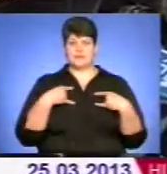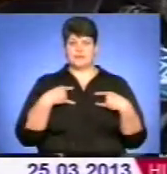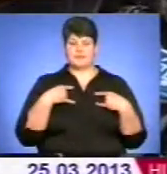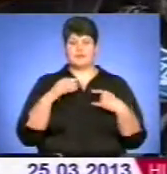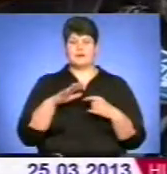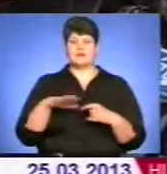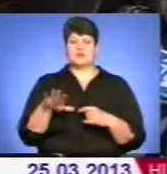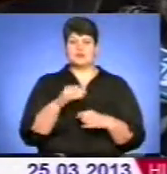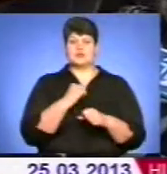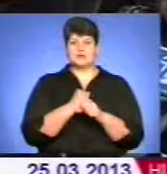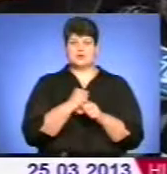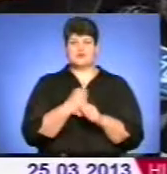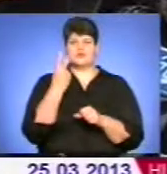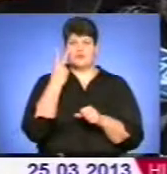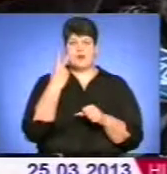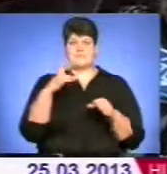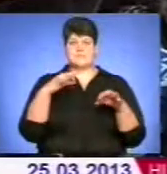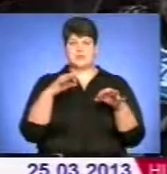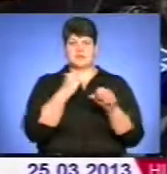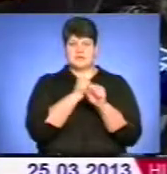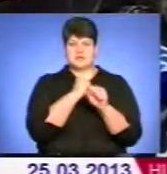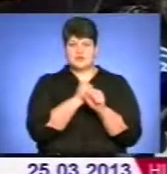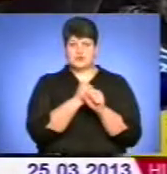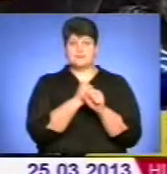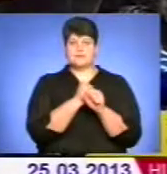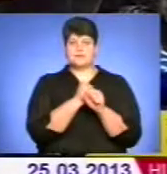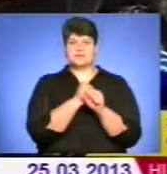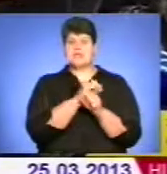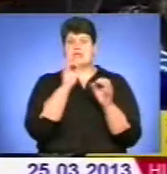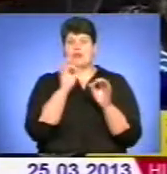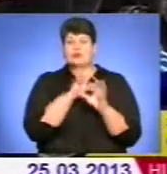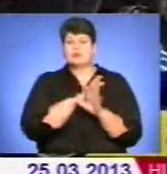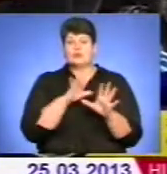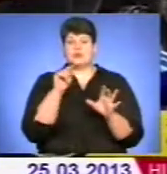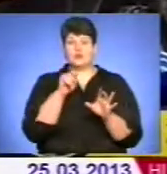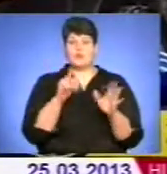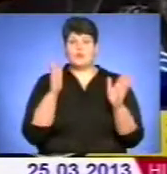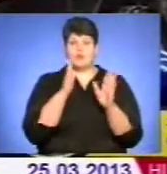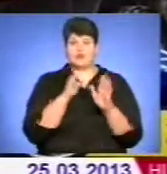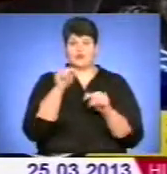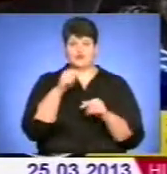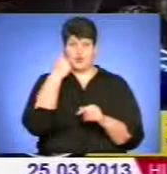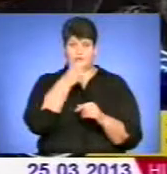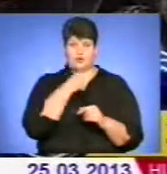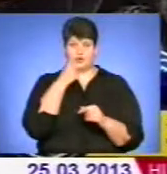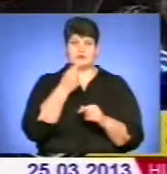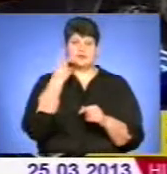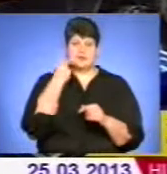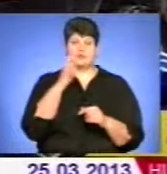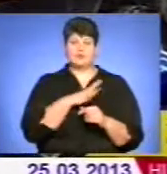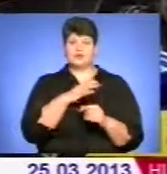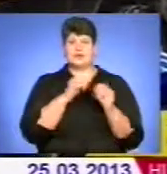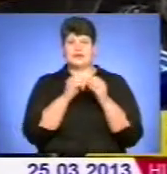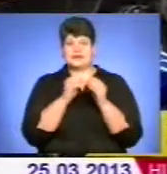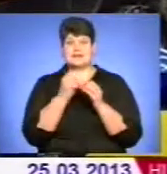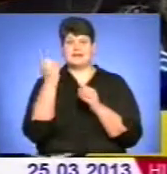працюємо двома машинами, стараємося двома машинами працювати. Але ніколи не було ще такої погоди, в цьому році. Ми завжди було 10 градусів тепла,